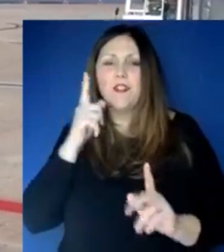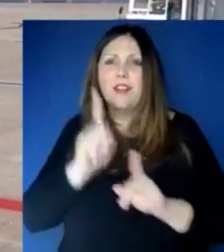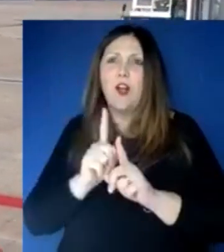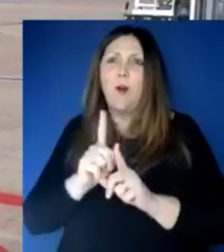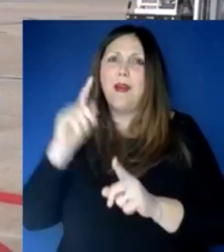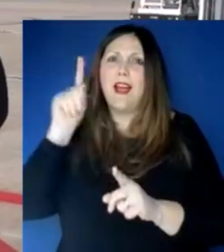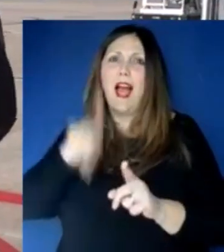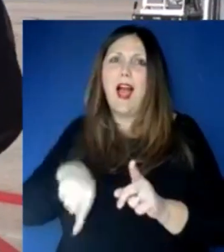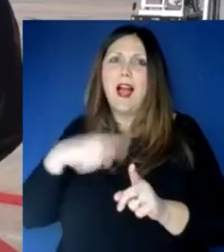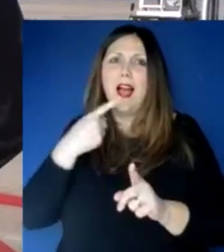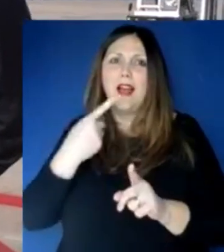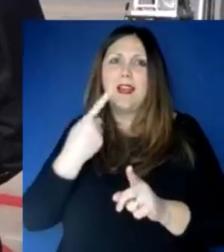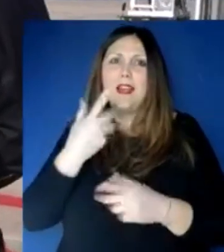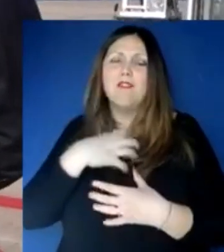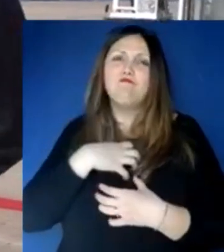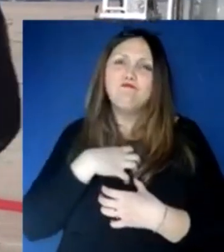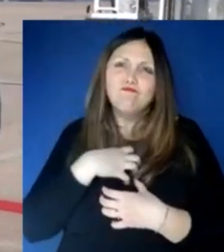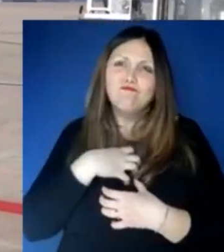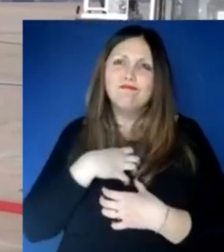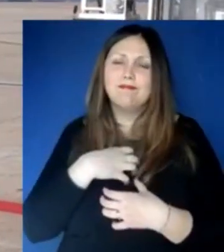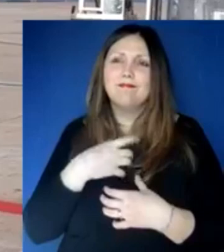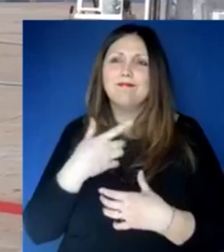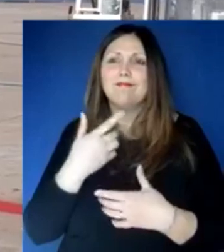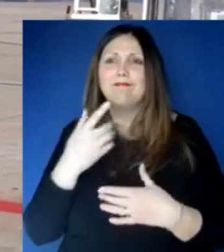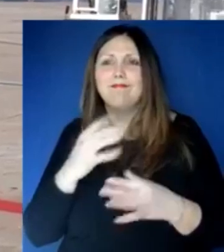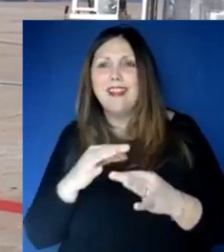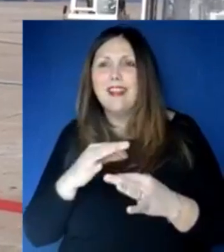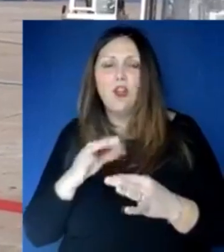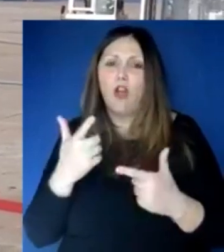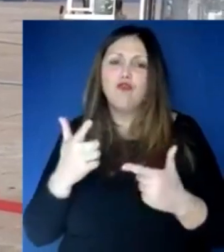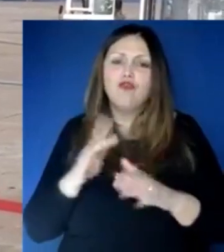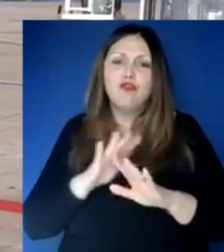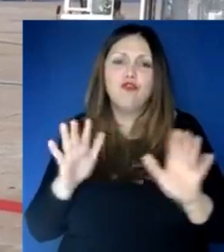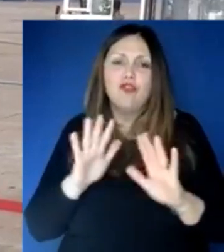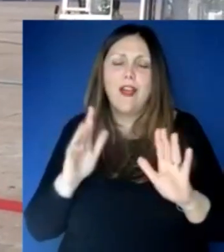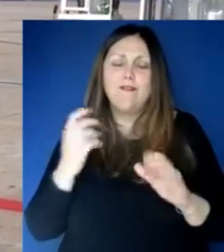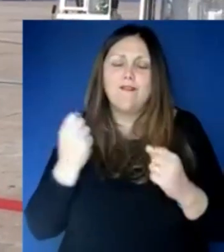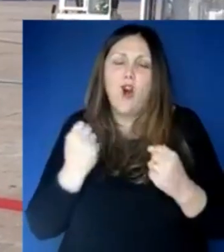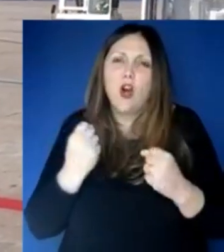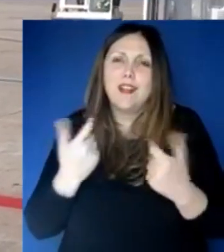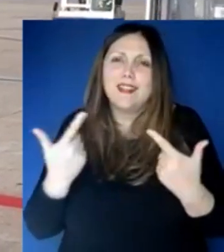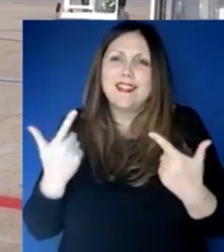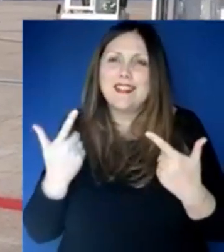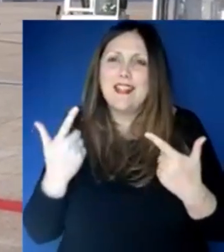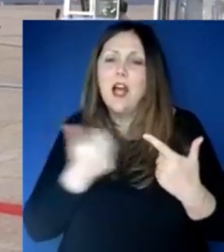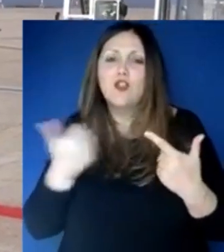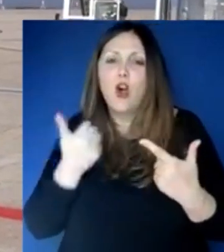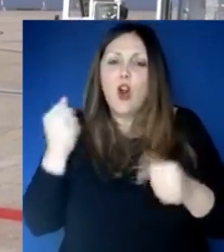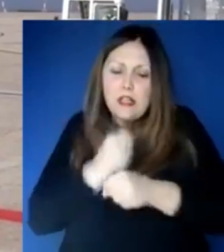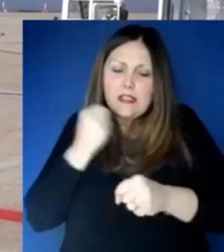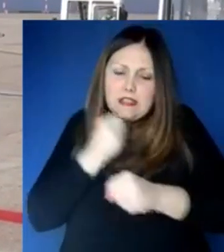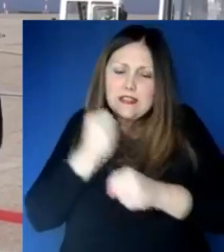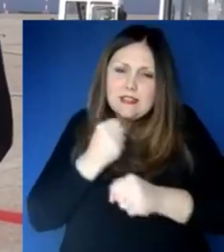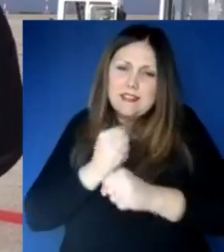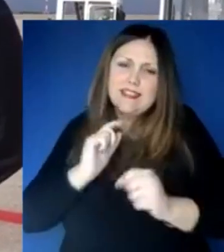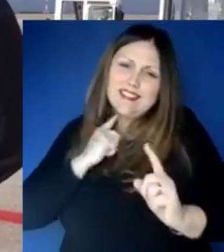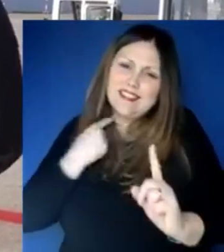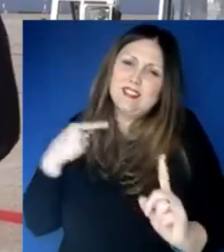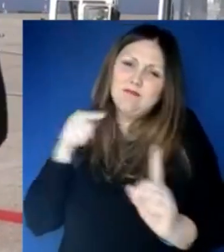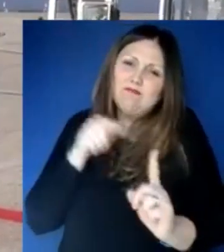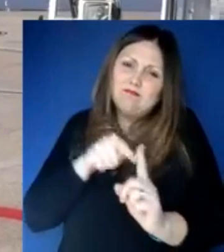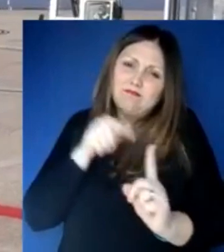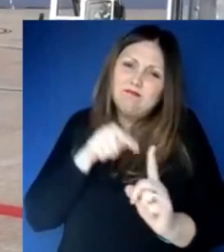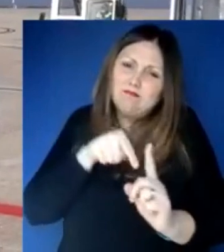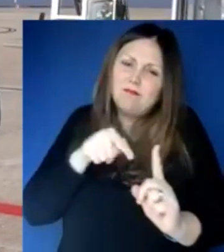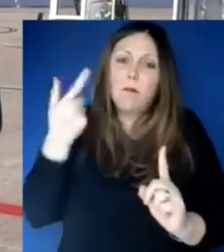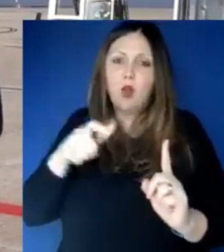avere la certezza di mettere in sicurezza i nostri ospedali e migliaia e migliaia di medici, infermieri e operatori sanitari è